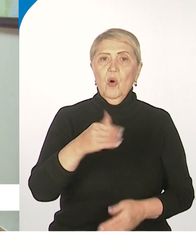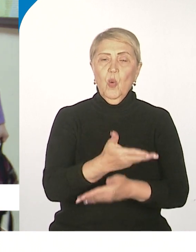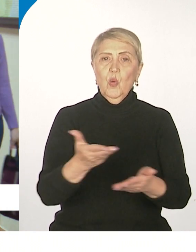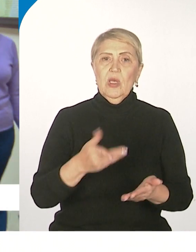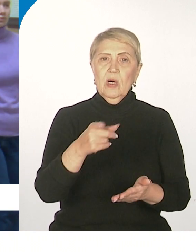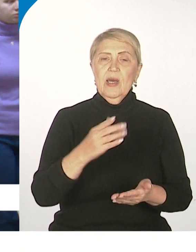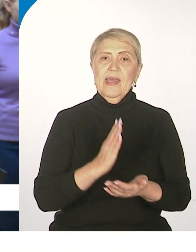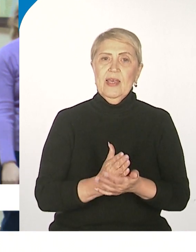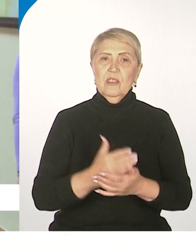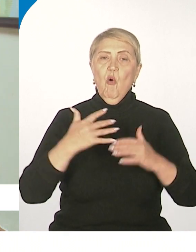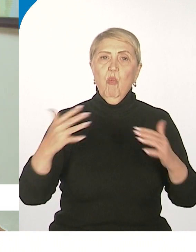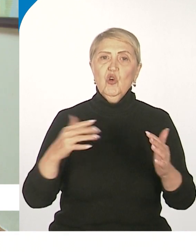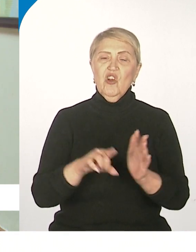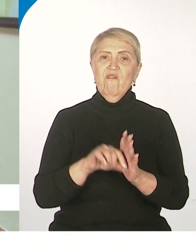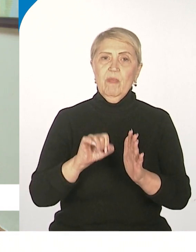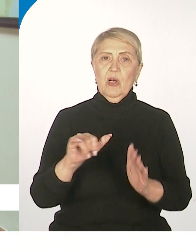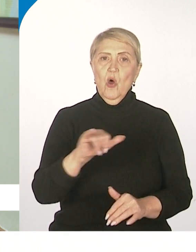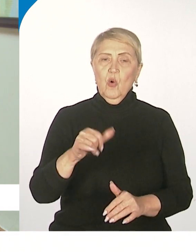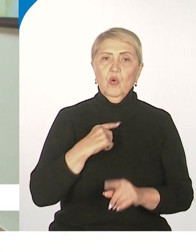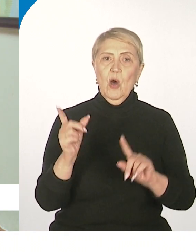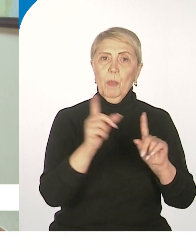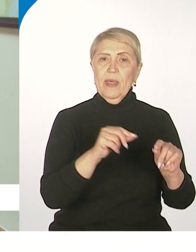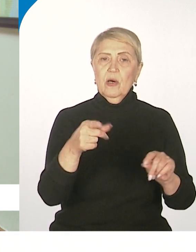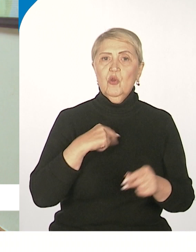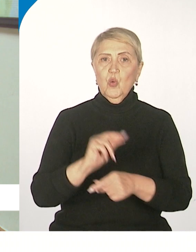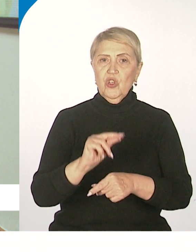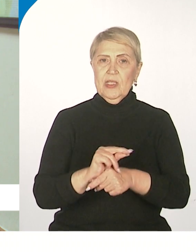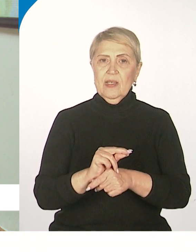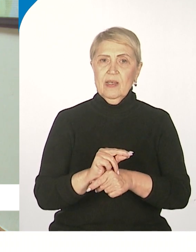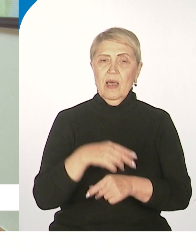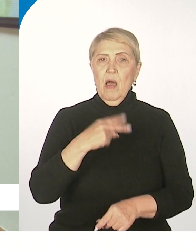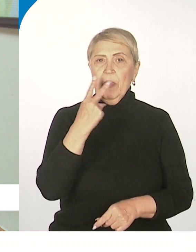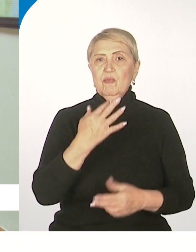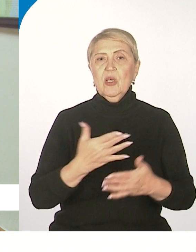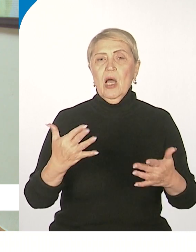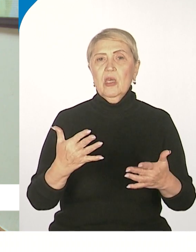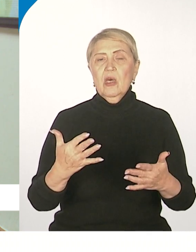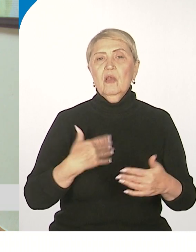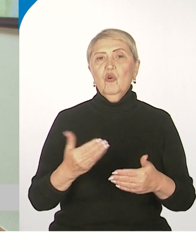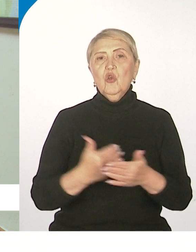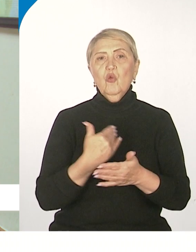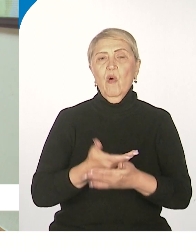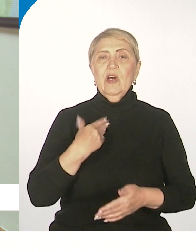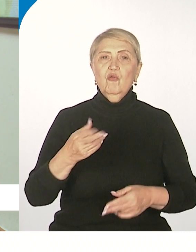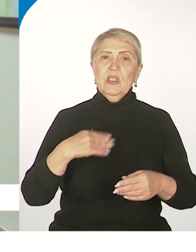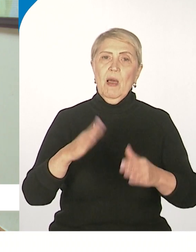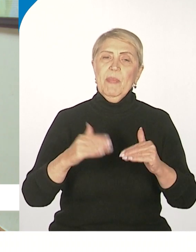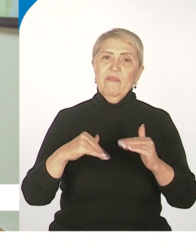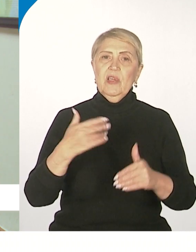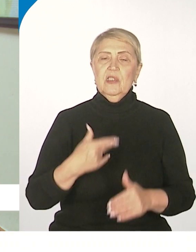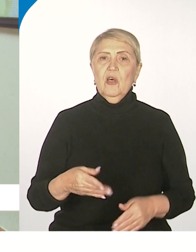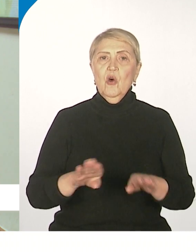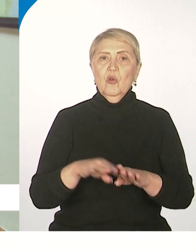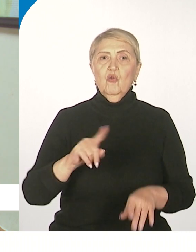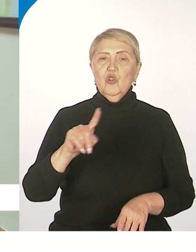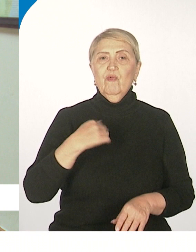уже больше выбор, куда поехать учиться. Посмотрят, какие новые профессии, то, чего у